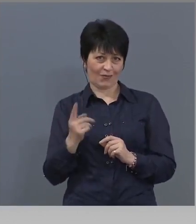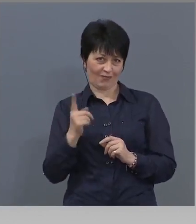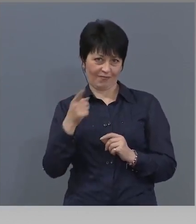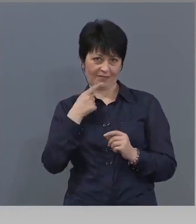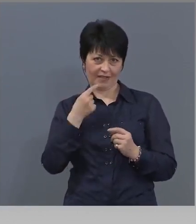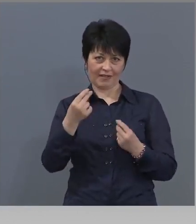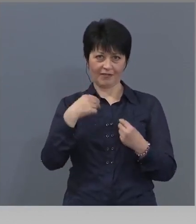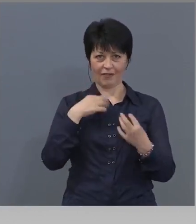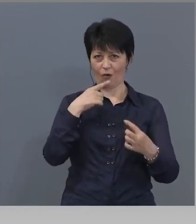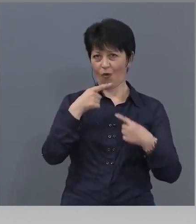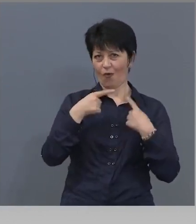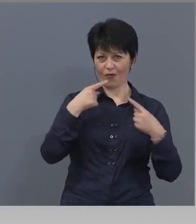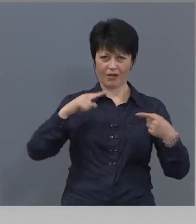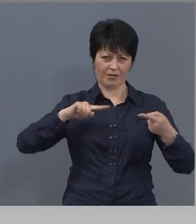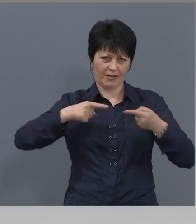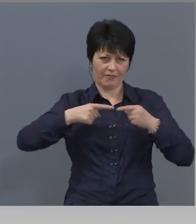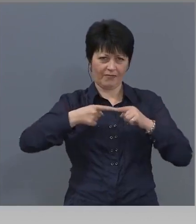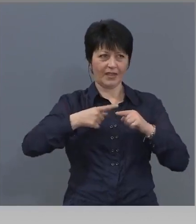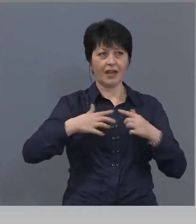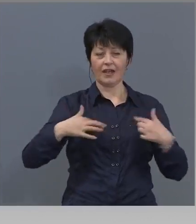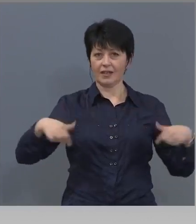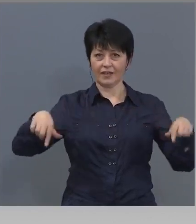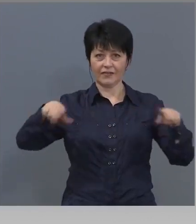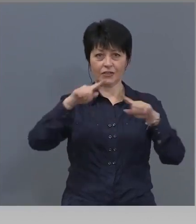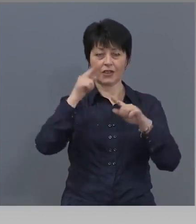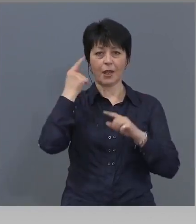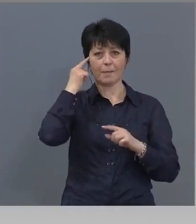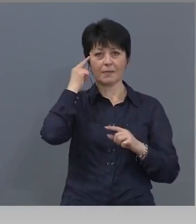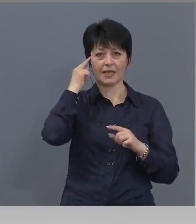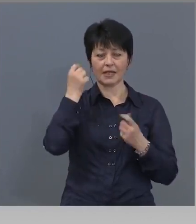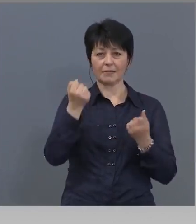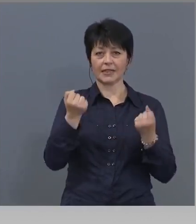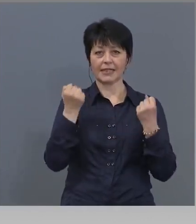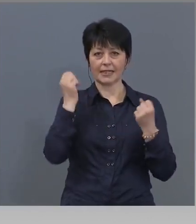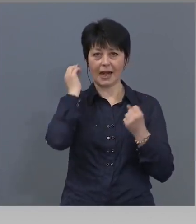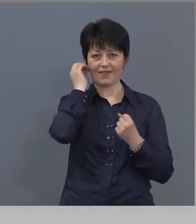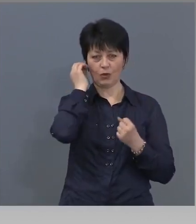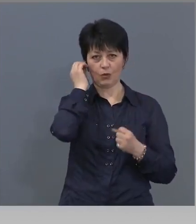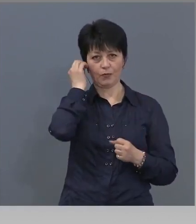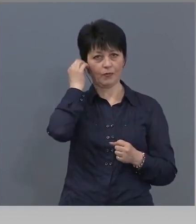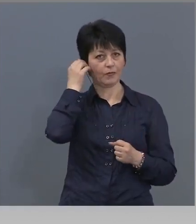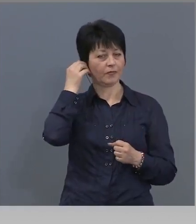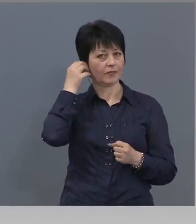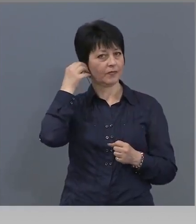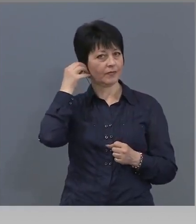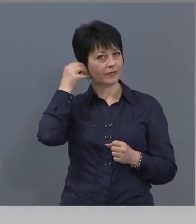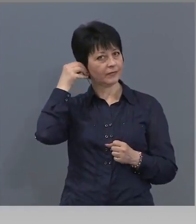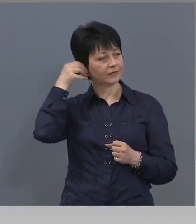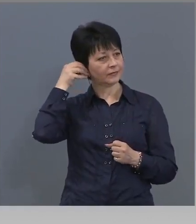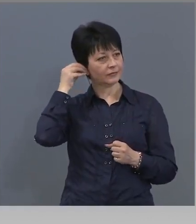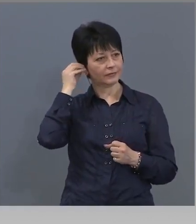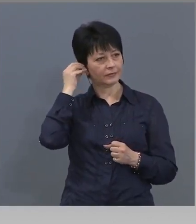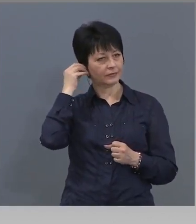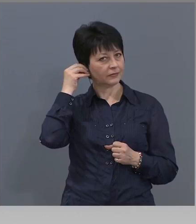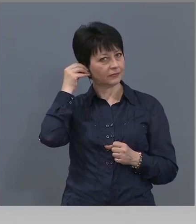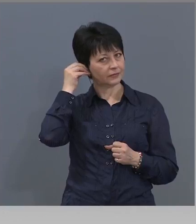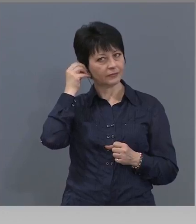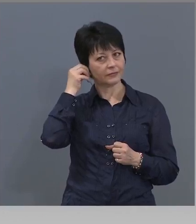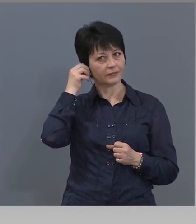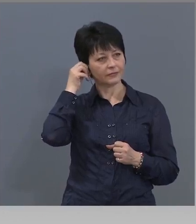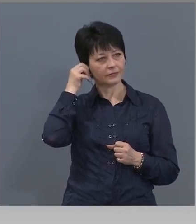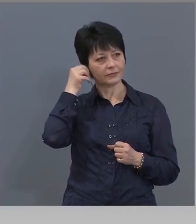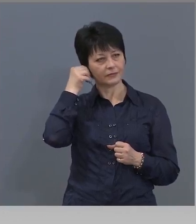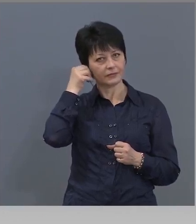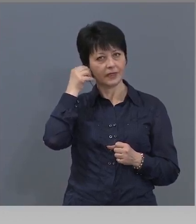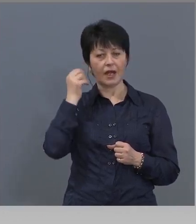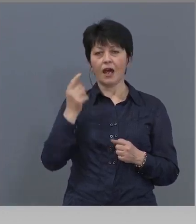защото ние всички мислим за здравето и за бъдещето на нацията ни. Благодаря ви. Не,